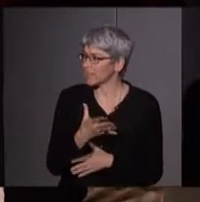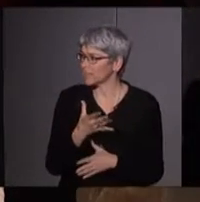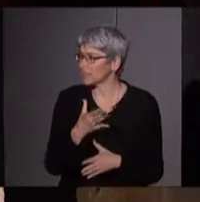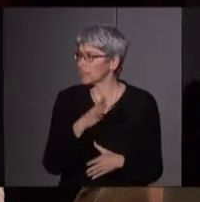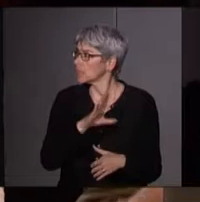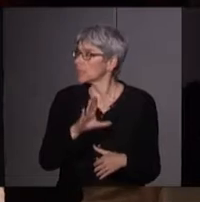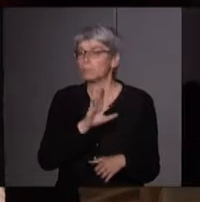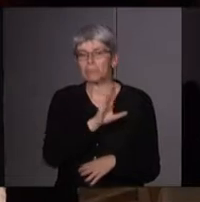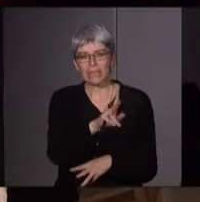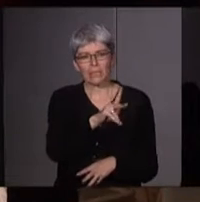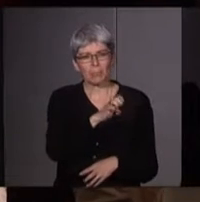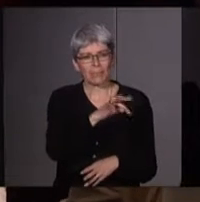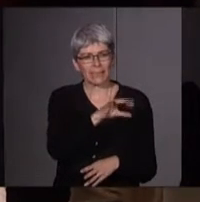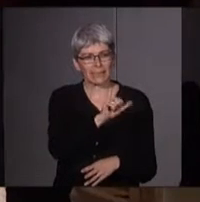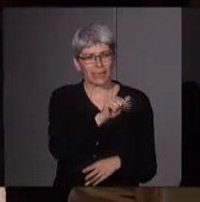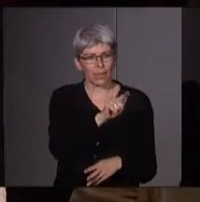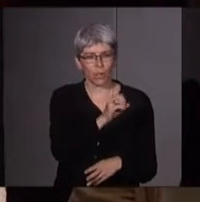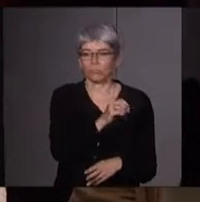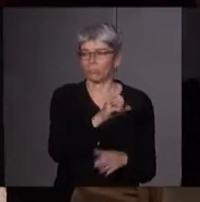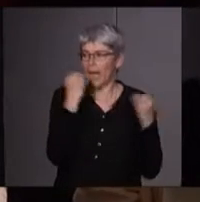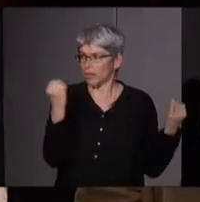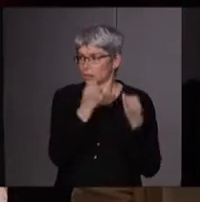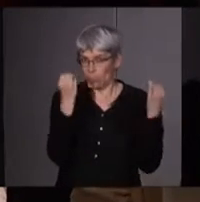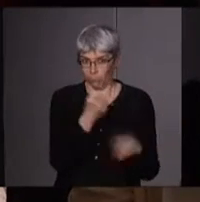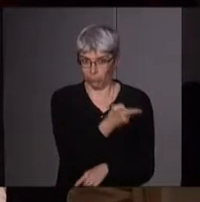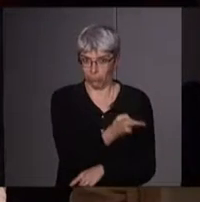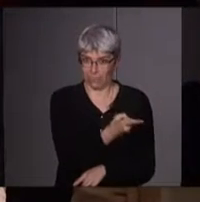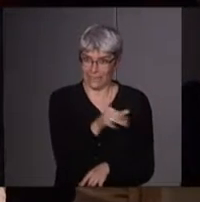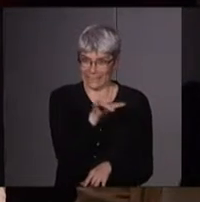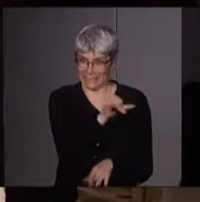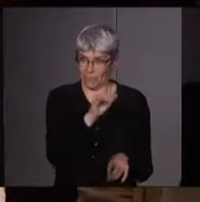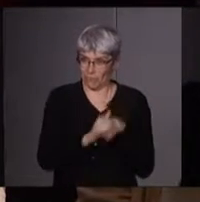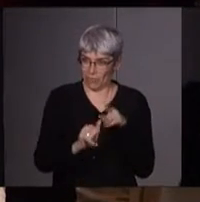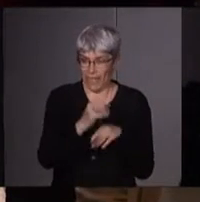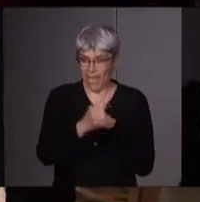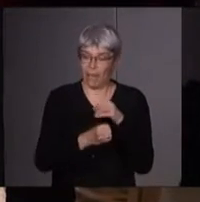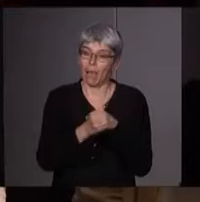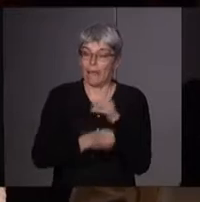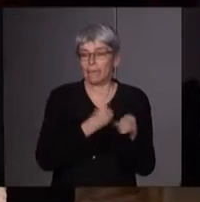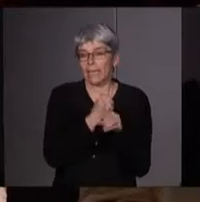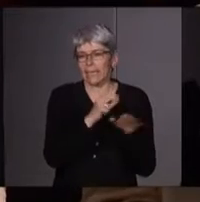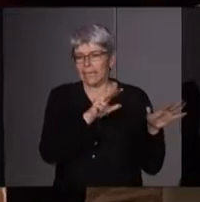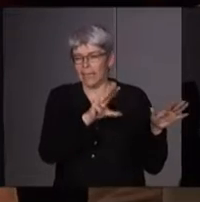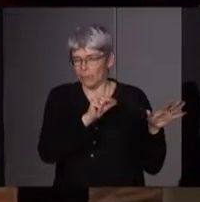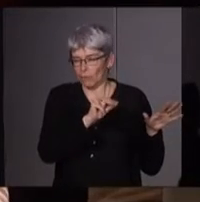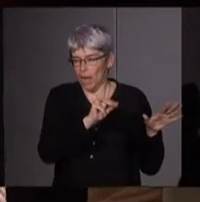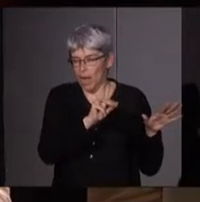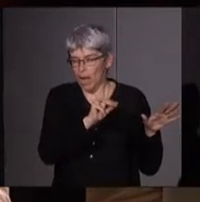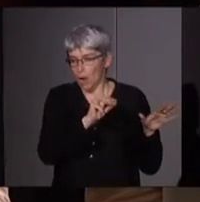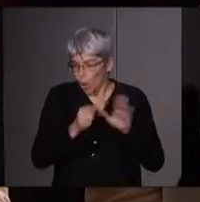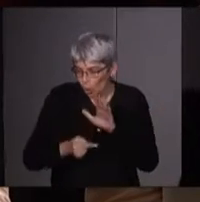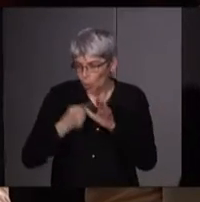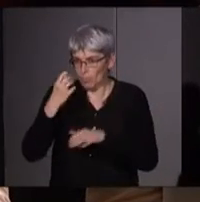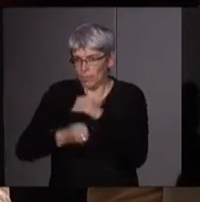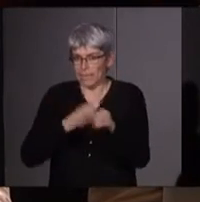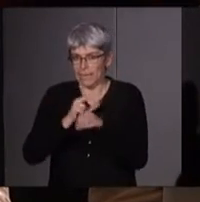Action, ou Action du Pentagone, menée en 1980 et puis réitérée en